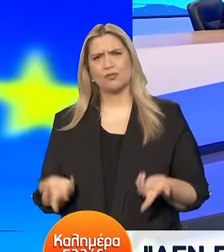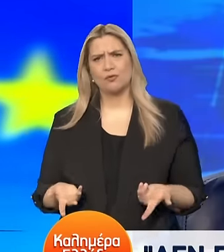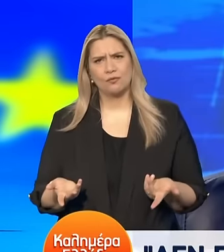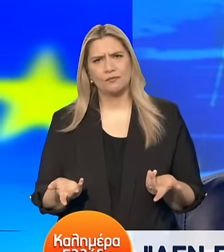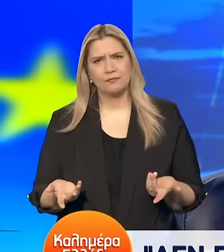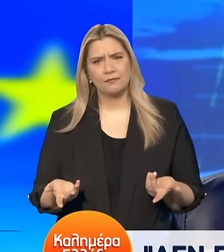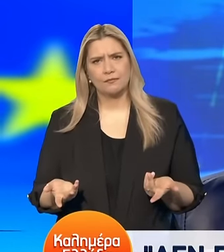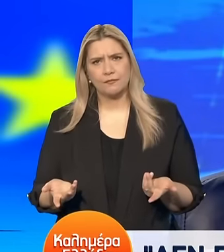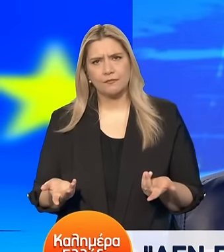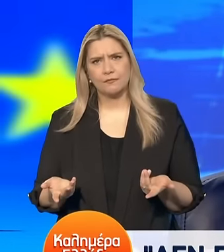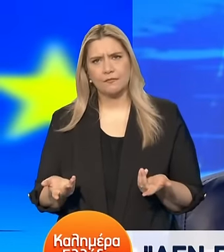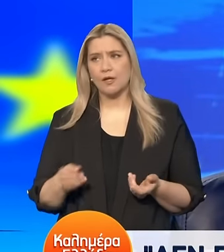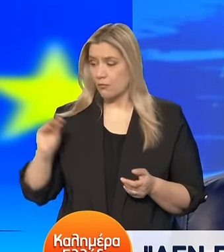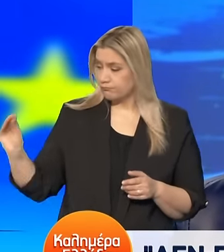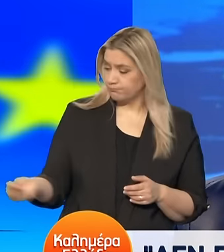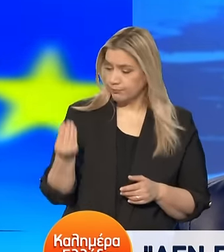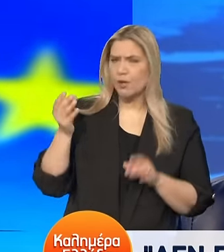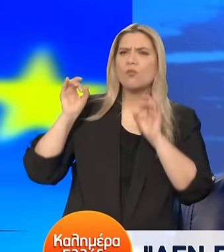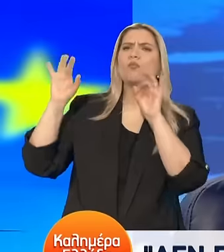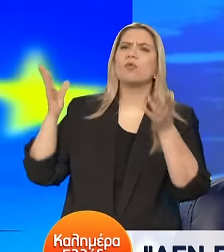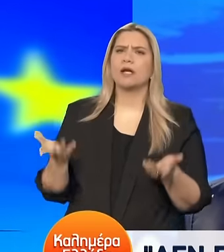έχει εκλεγεί Πουθενά